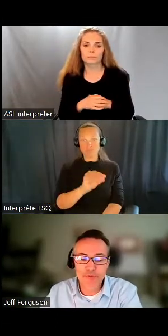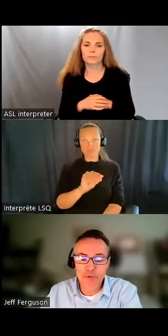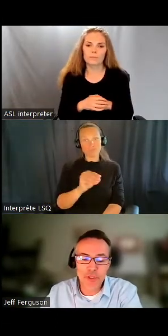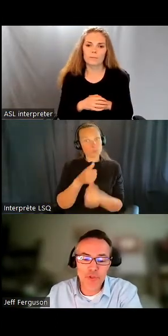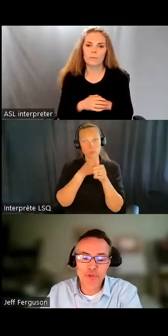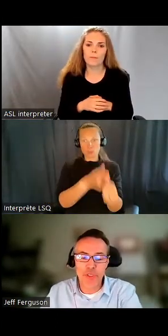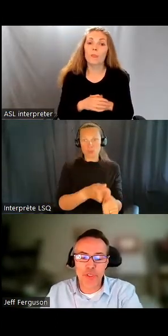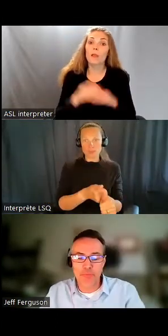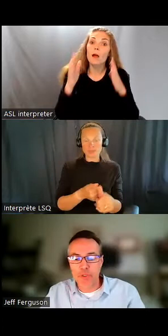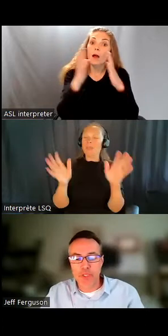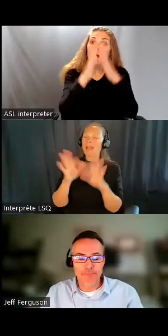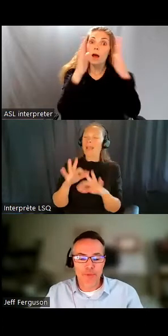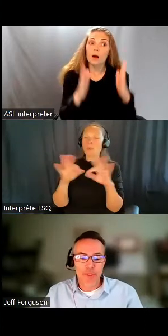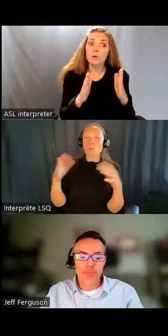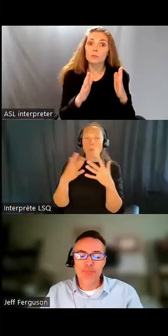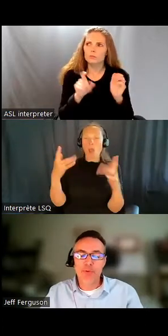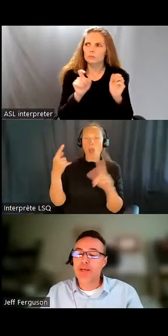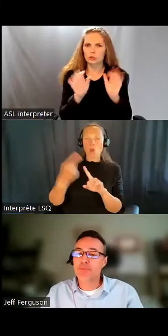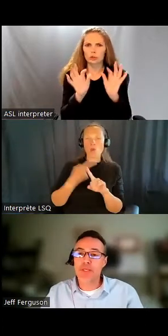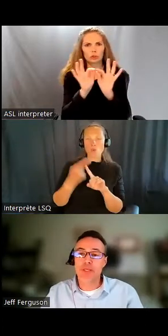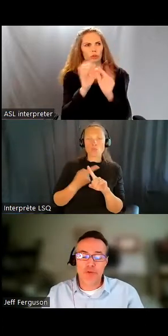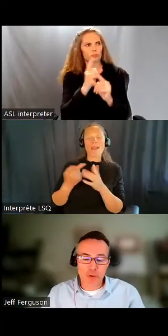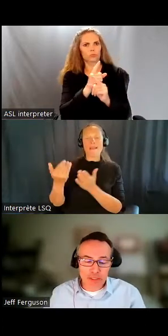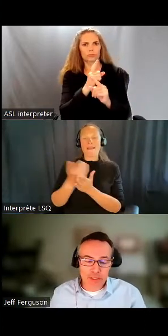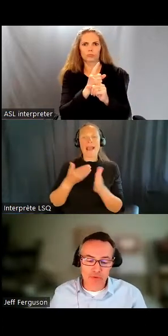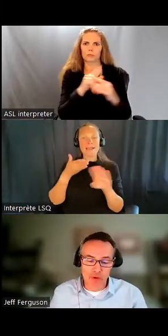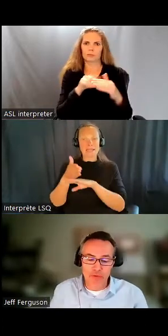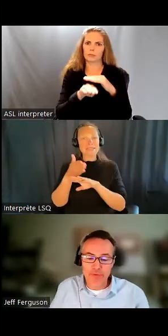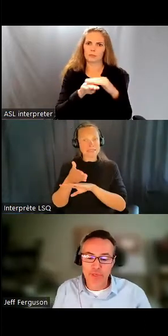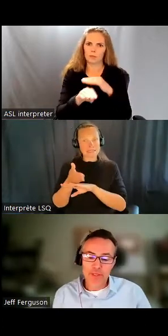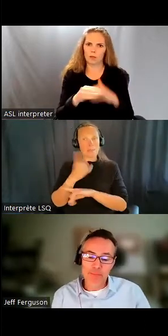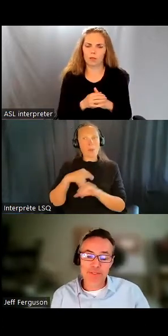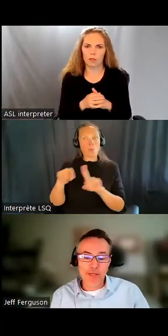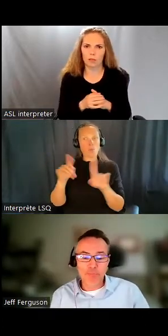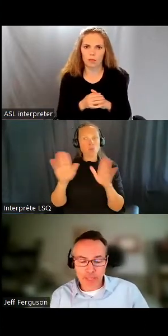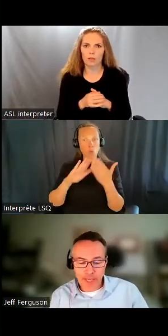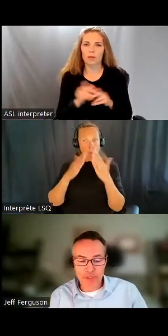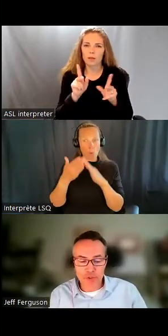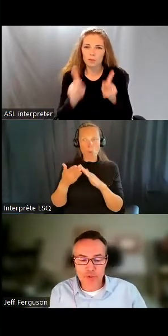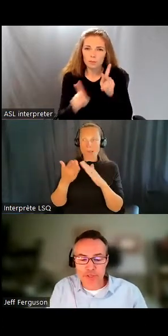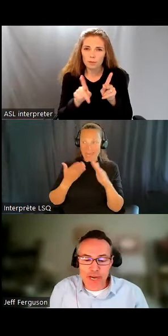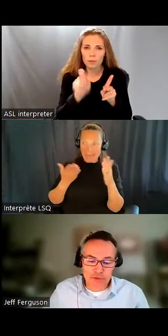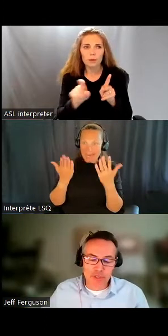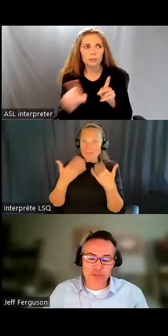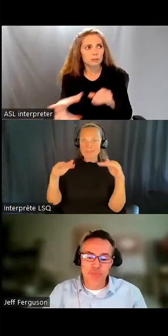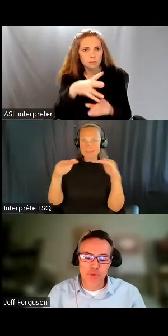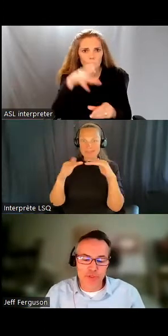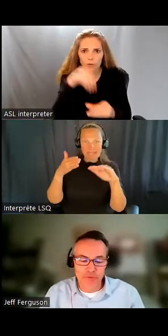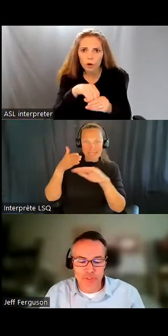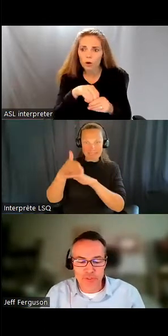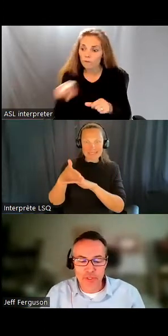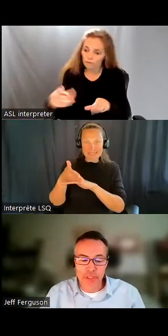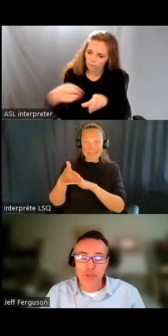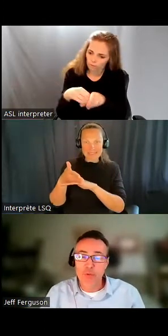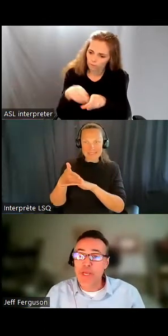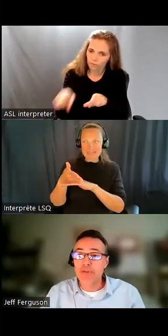accessible. Il devrait permettre une inclusion complète dans la communauté. Les gens doivent pouvoir participer pleinement. Ils